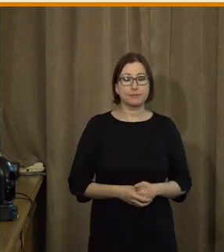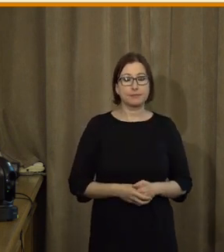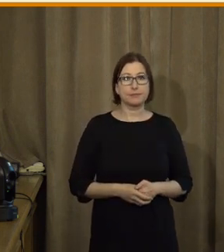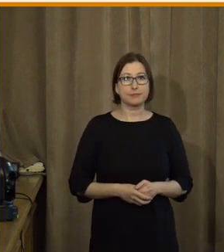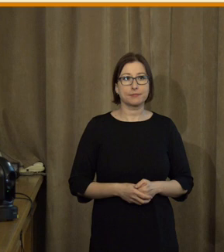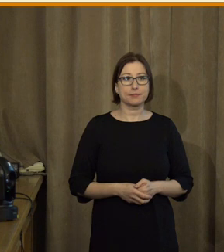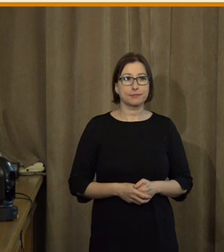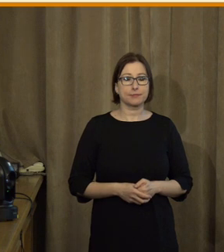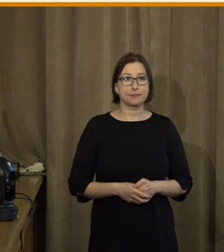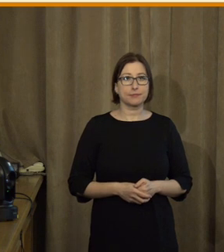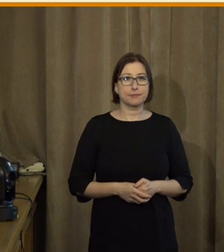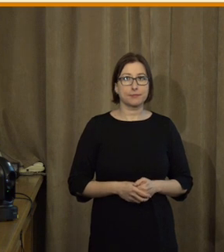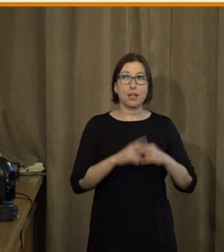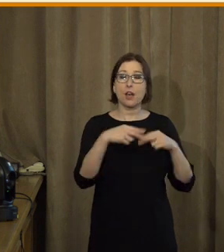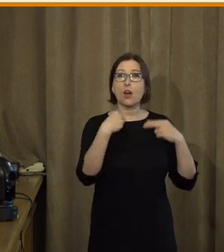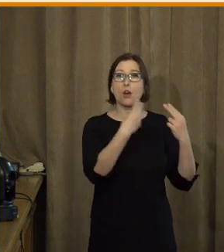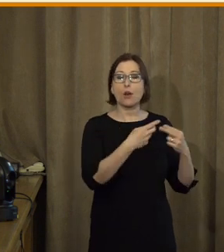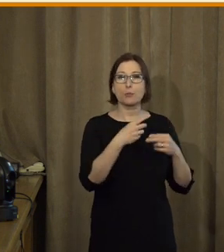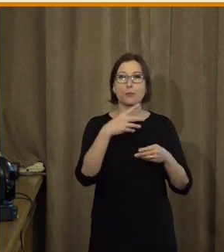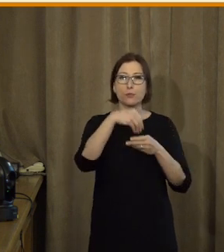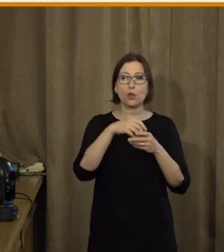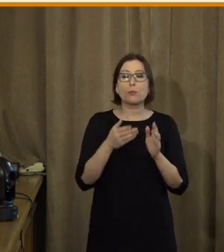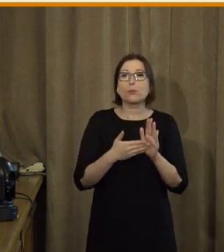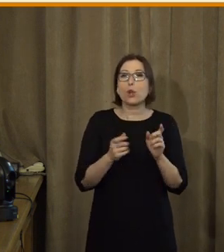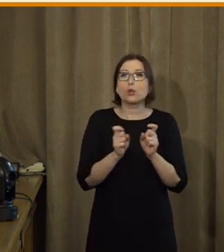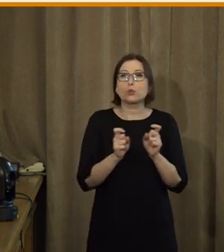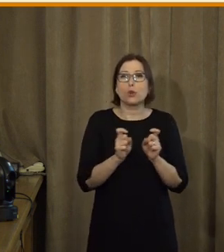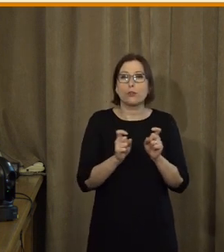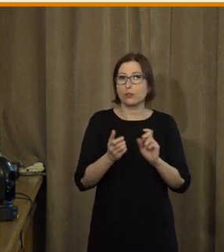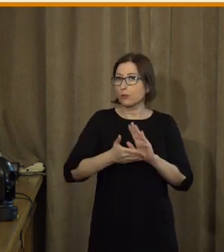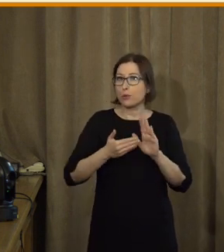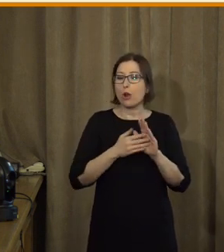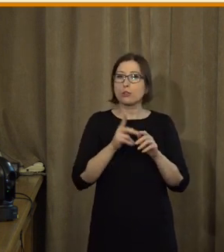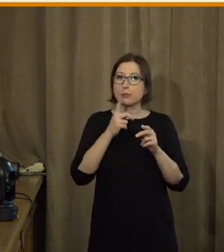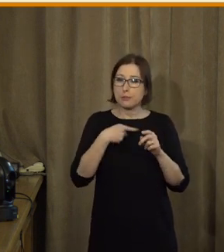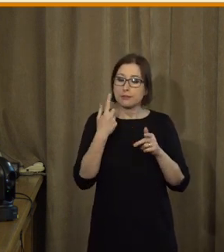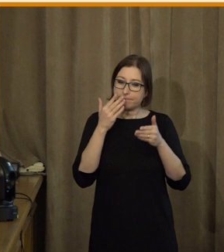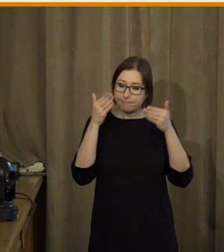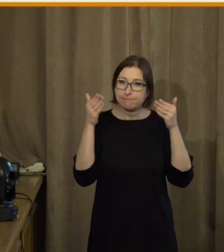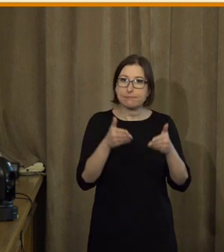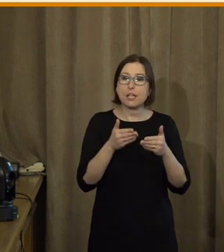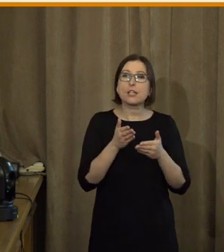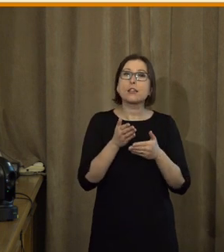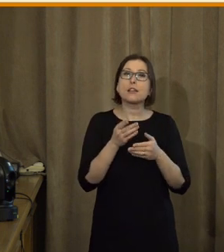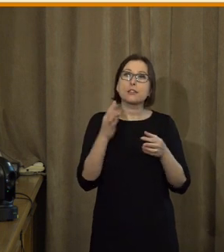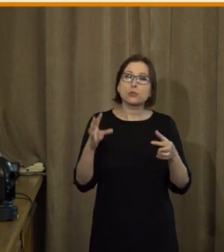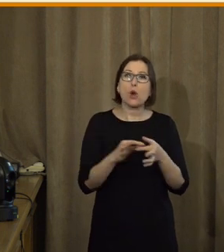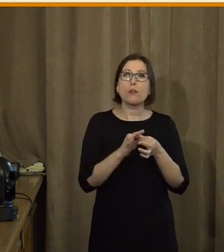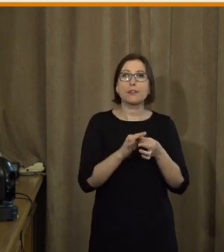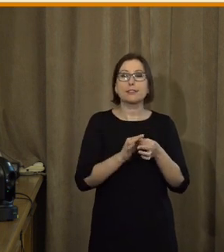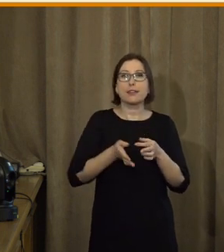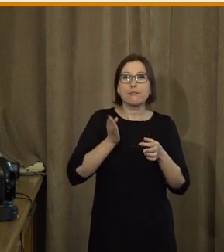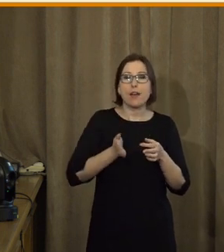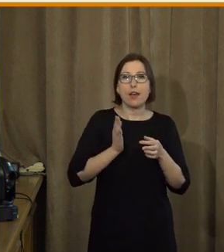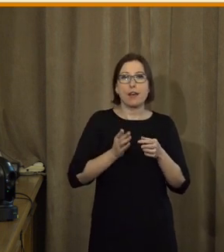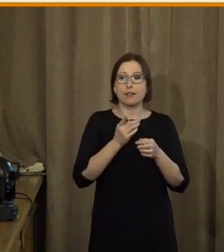Další slajd, prosím. Ten důvod, proč jsme se začali věnovat části programové digitálně a férově,